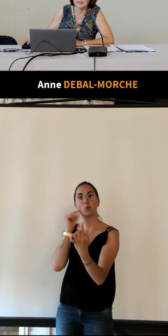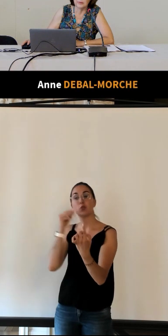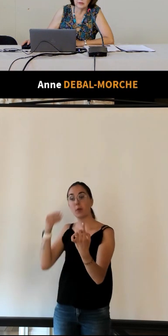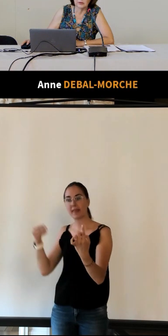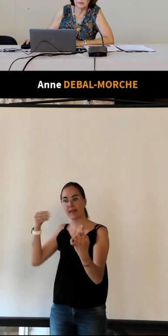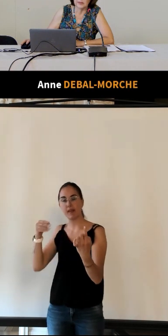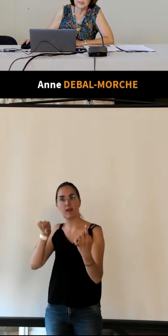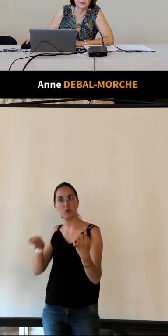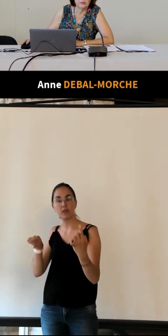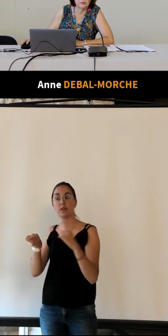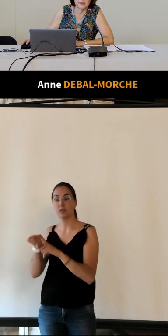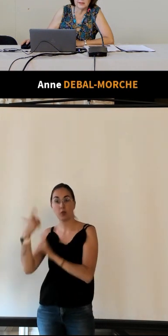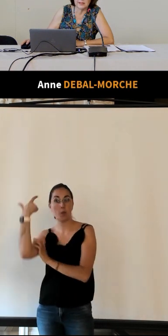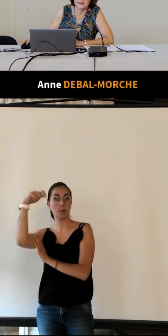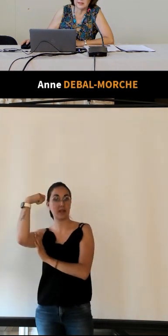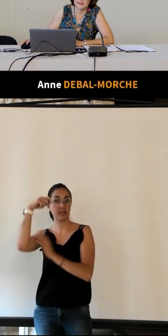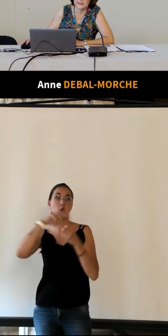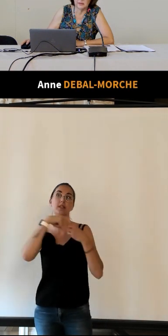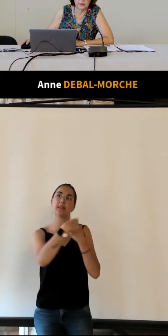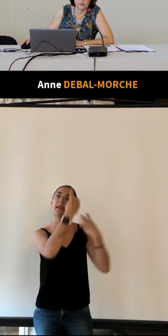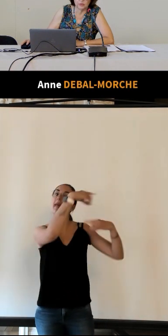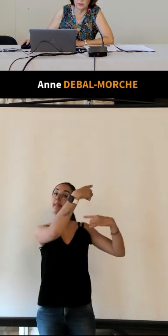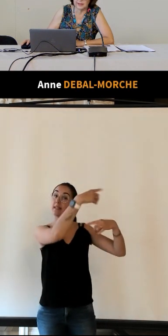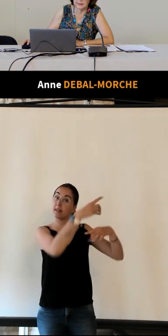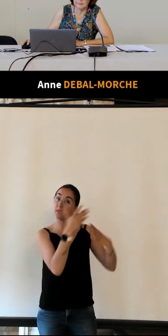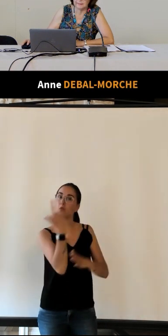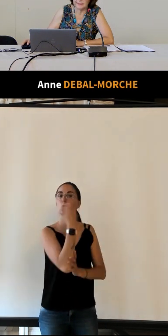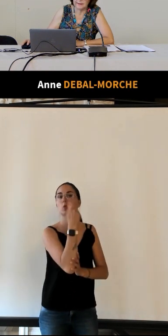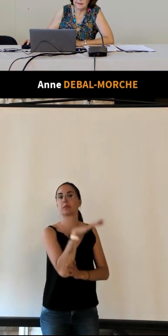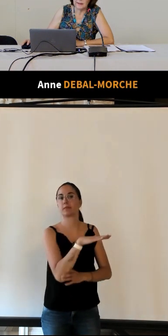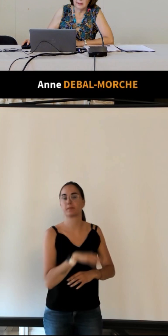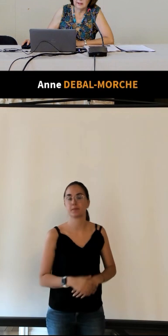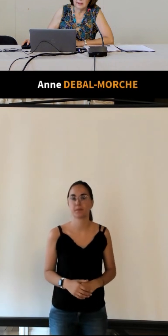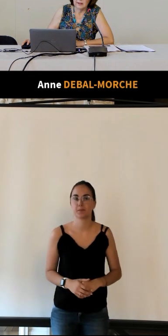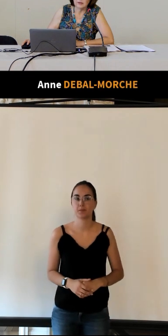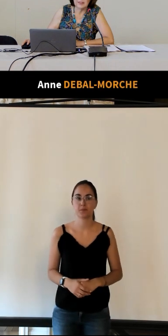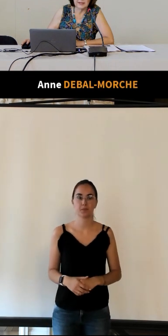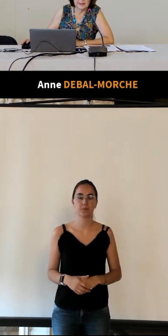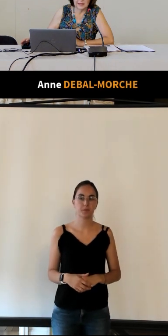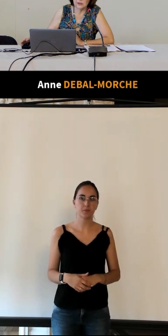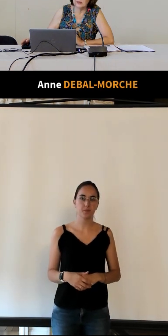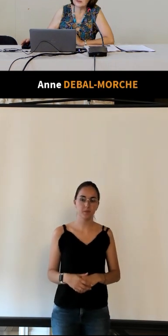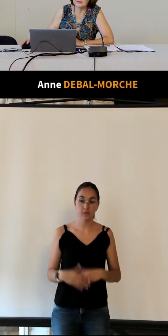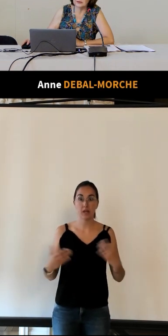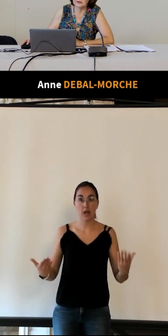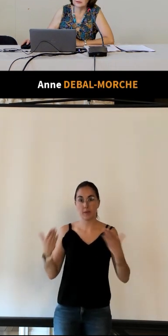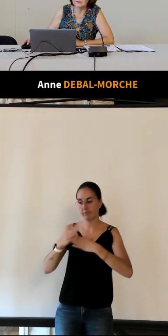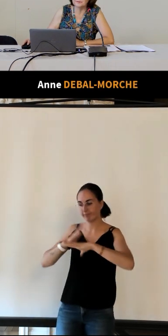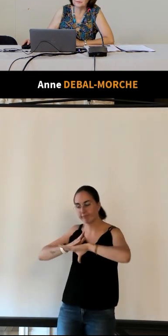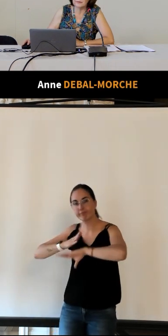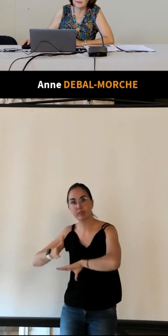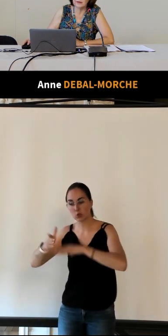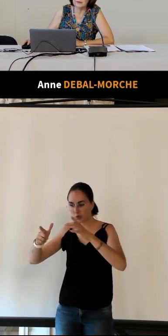à cette époque président du syndicat d'initiatives de Touraine ensuite l'intérieur de